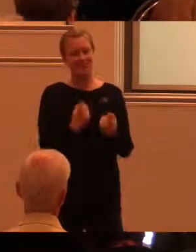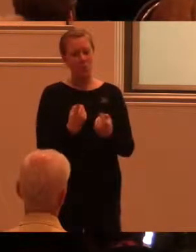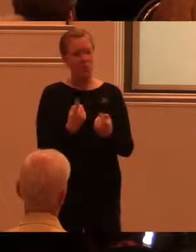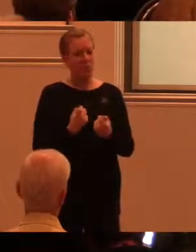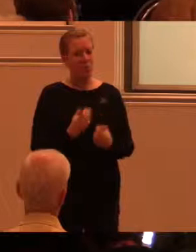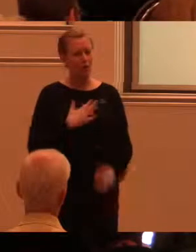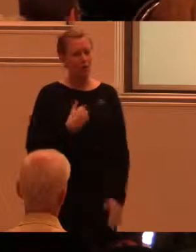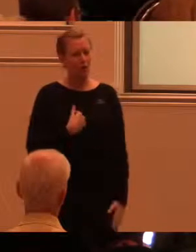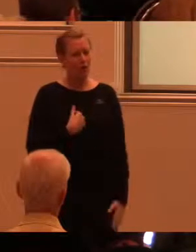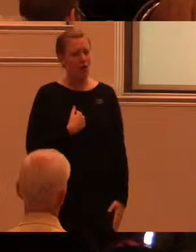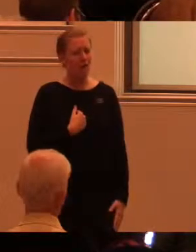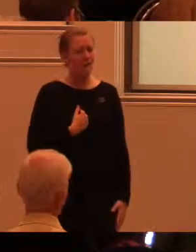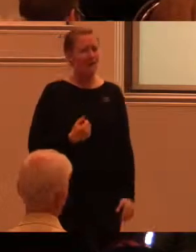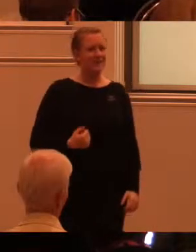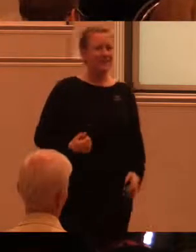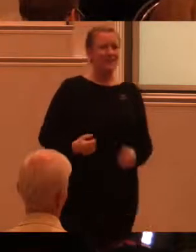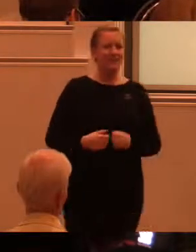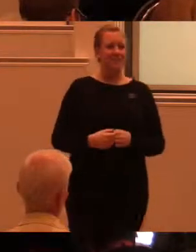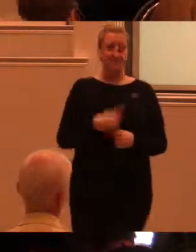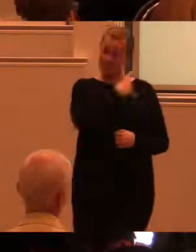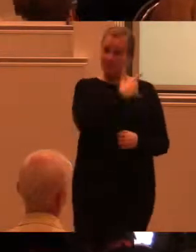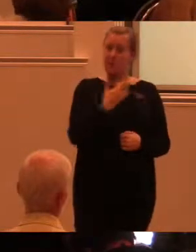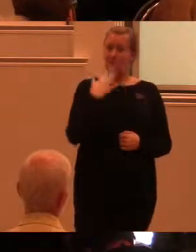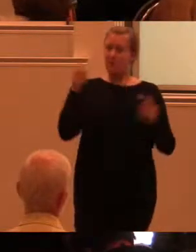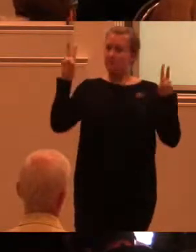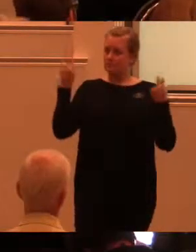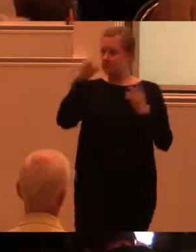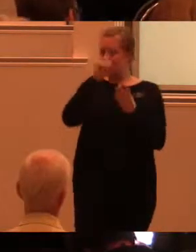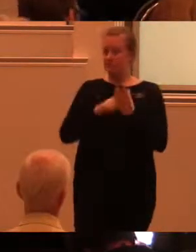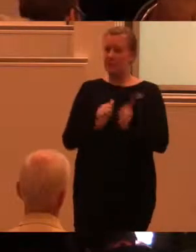tycker det är en väldigt bra fond för den här dagen också. Verkligen.